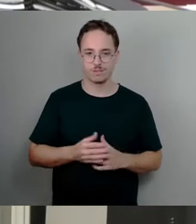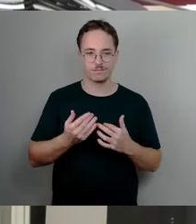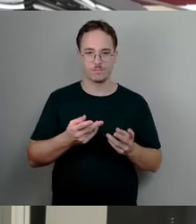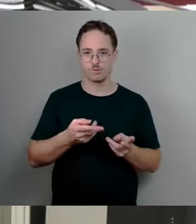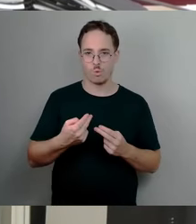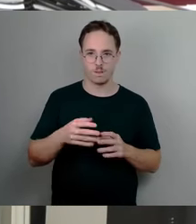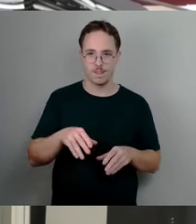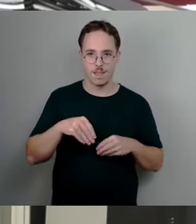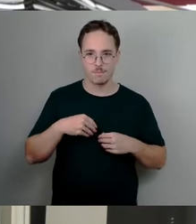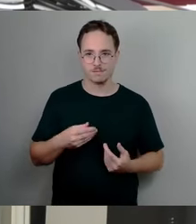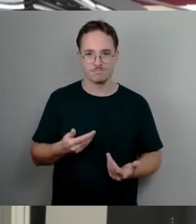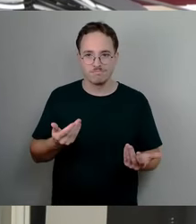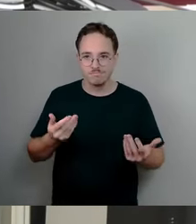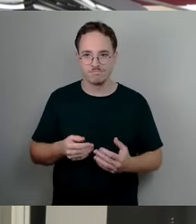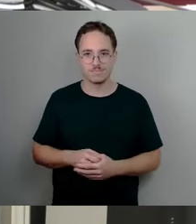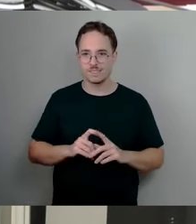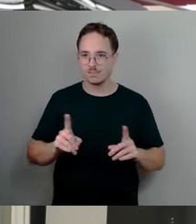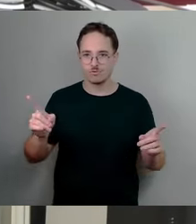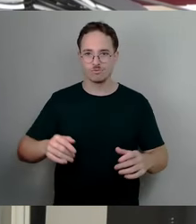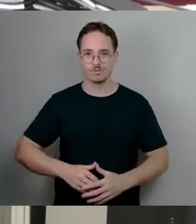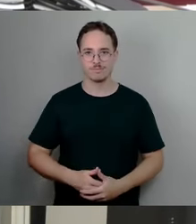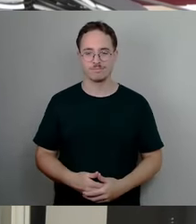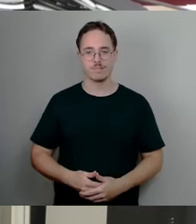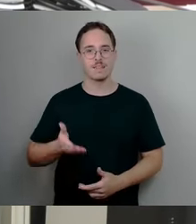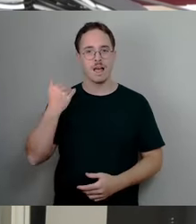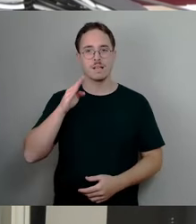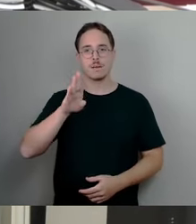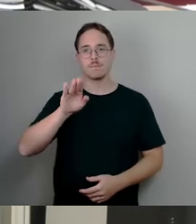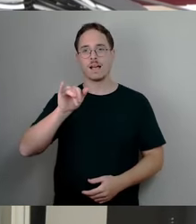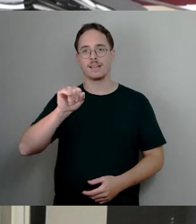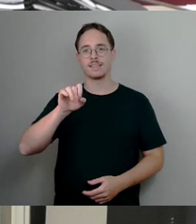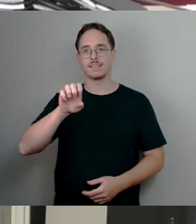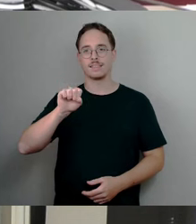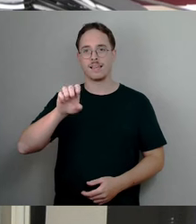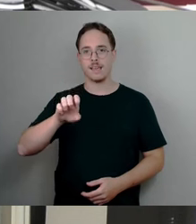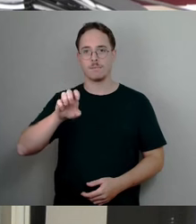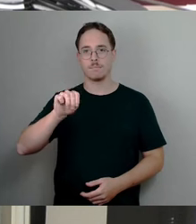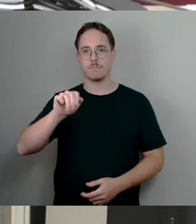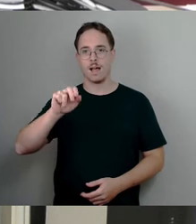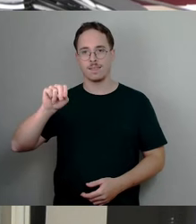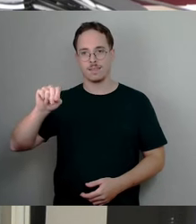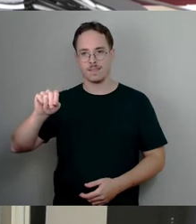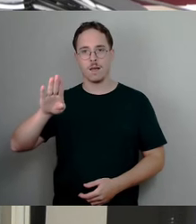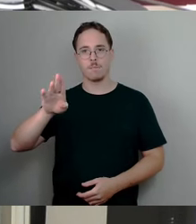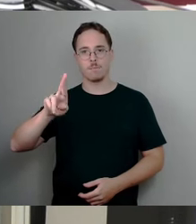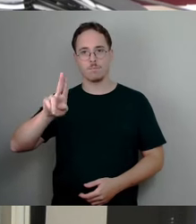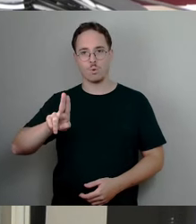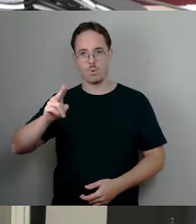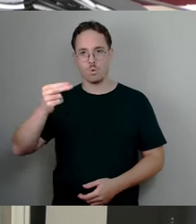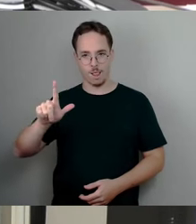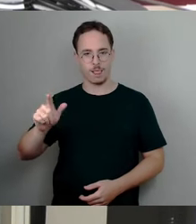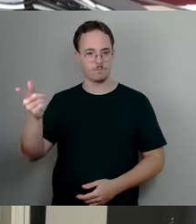diese Akzise erfunden hat. Aber zurück zu dieser Vorlage. Sie ist natürlich eine konsequente